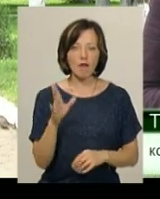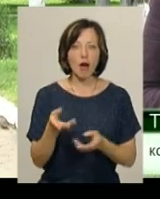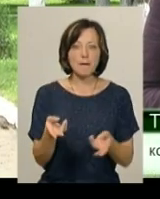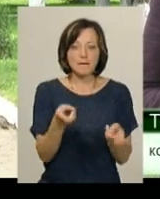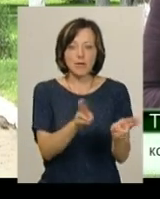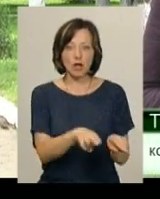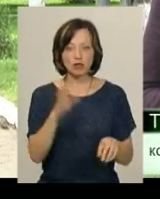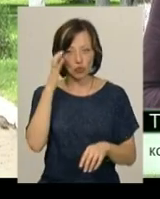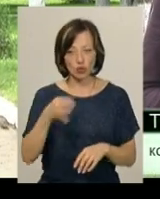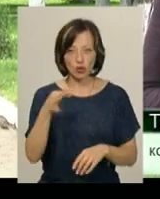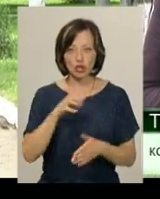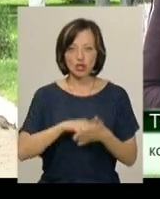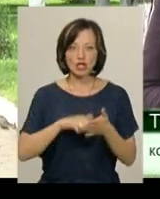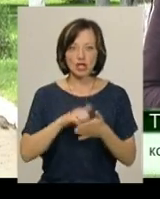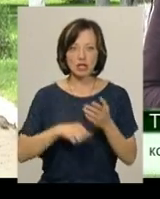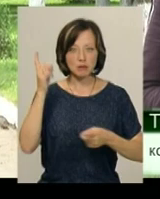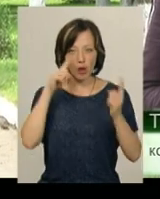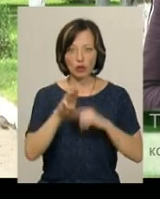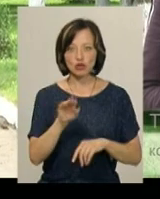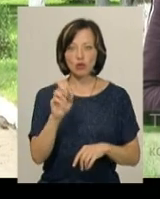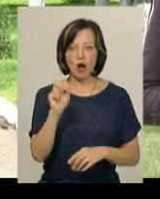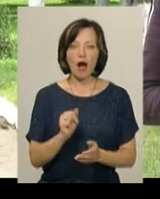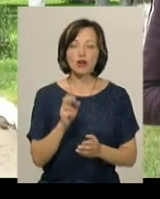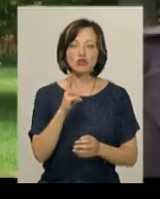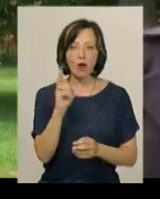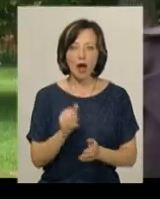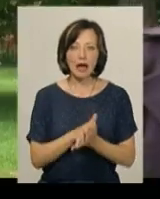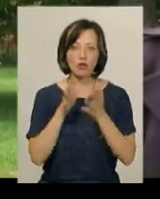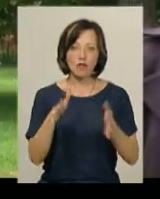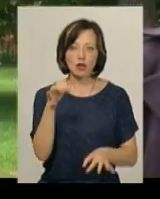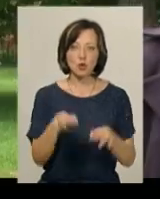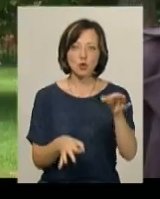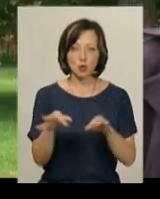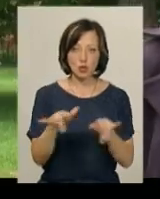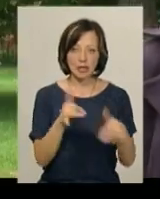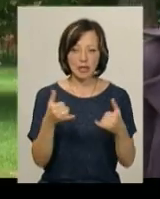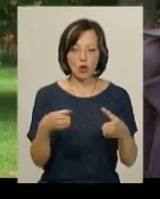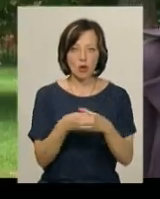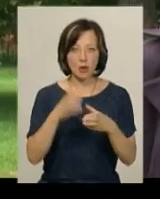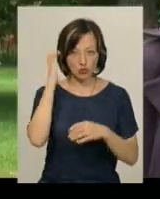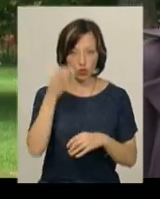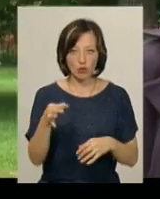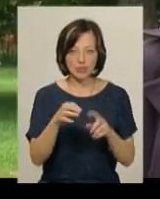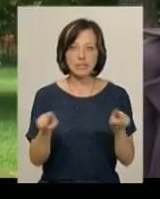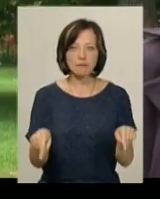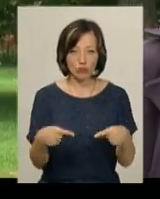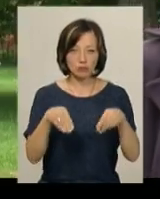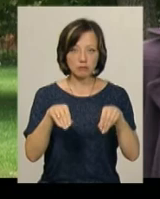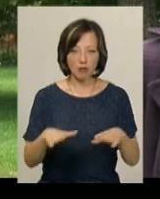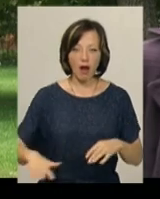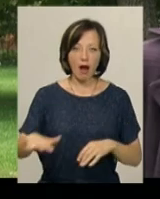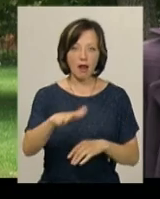Чорний острів через бай Кущука, у якій критикував судочинство. Нині громадою Чорного острова вирішено створити